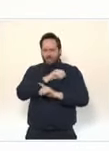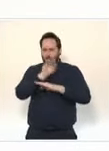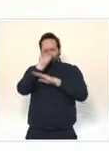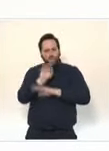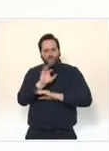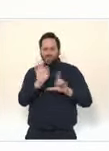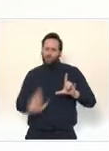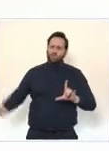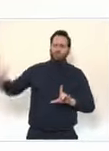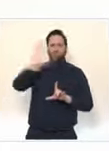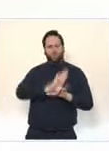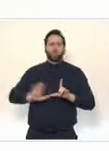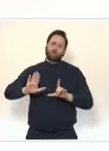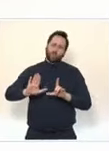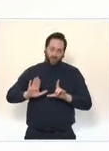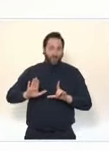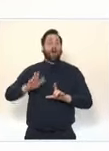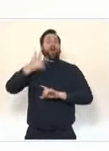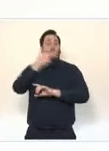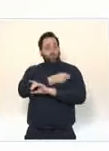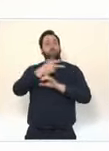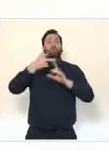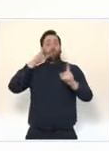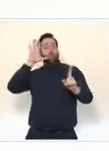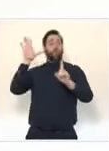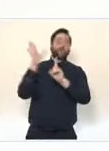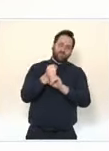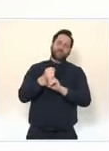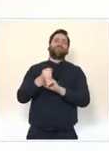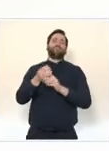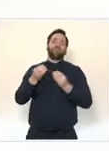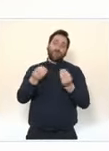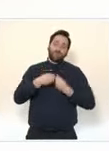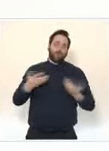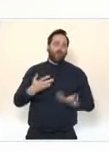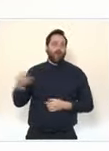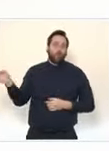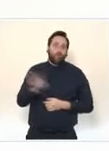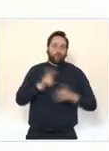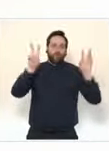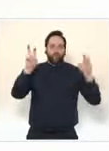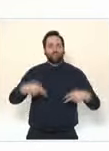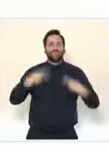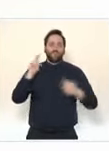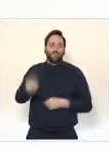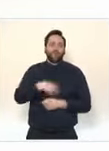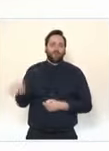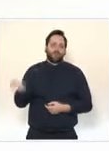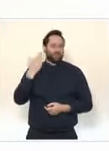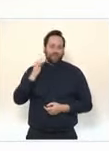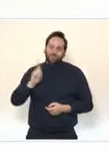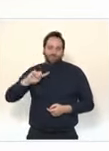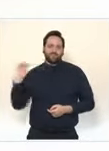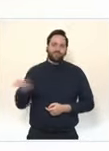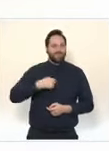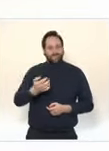d'un retour progressif à une vie normale. Nous y aspirons tous, nous l'attendons tous. Et je pense